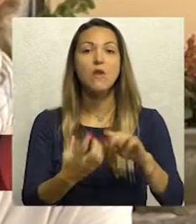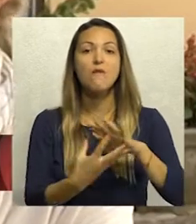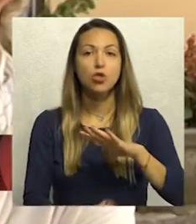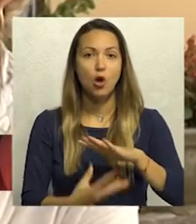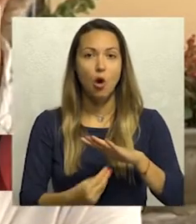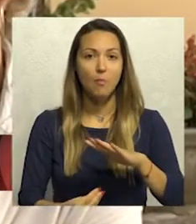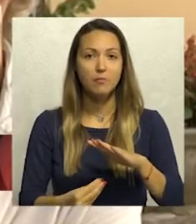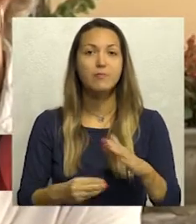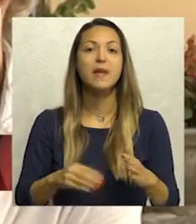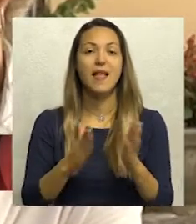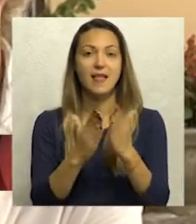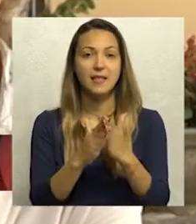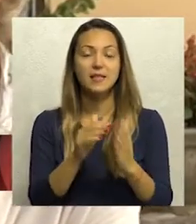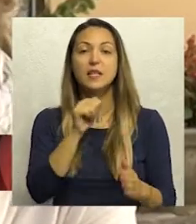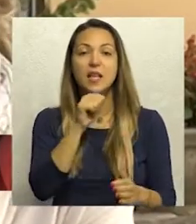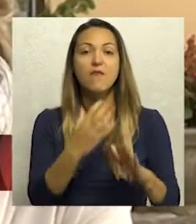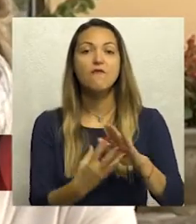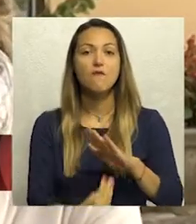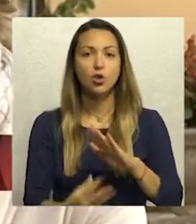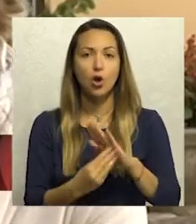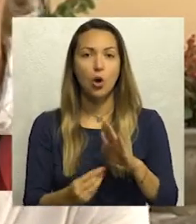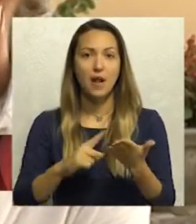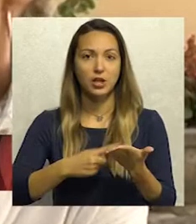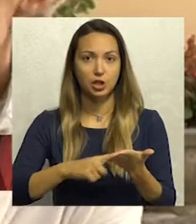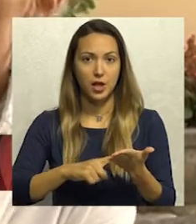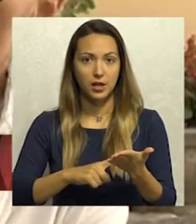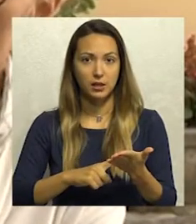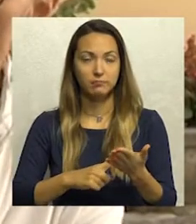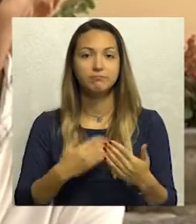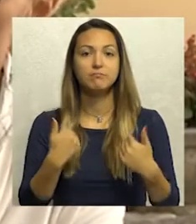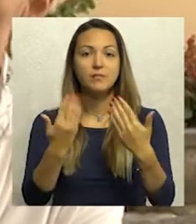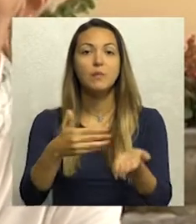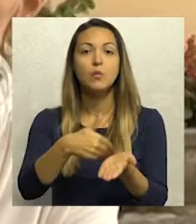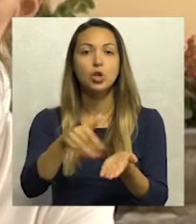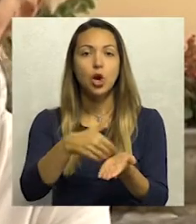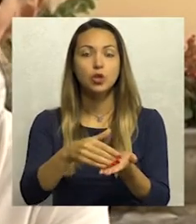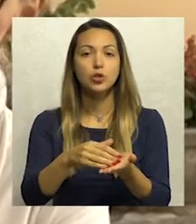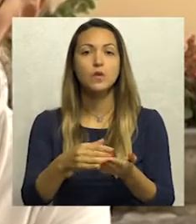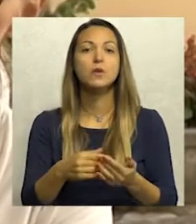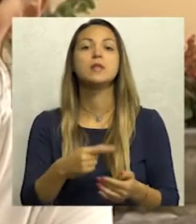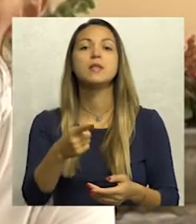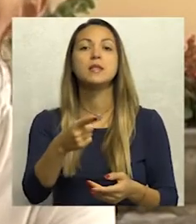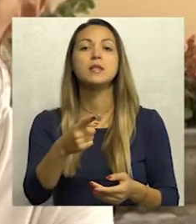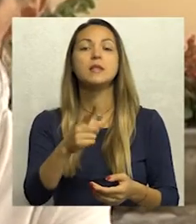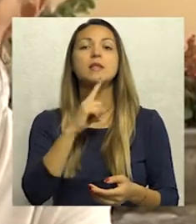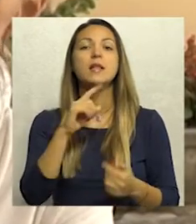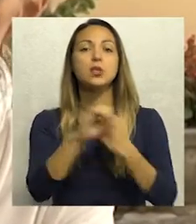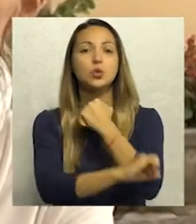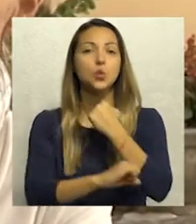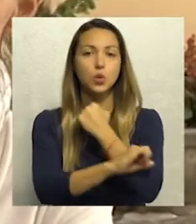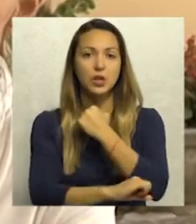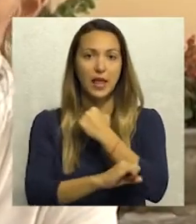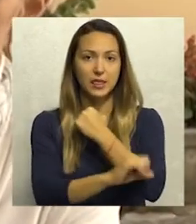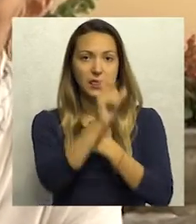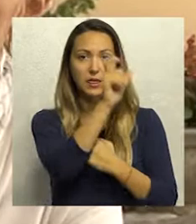kao i fotokopiju lične karte zbog prebivališta. Pošto regresiramo troškove u visini od 25% za studente